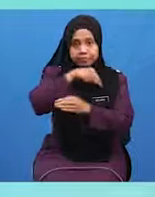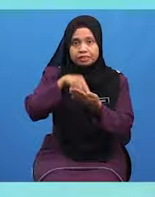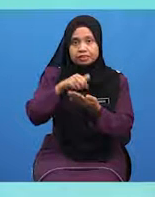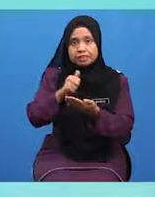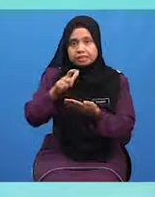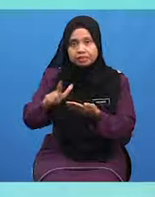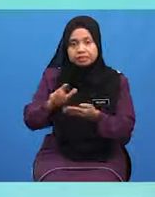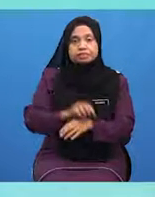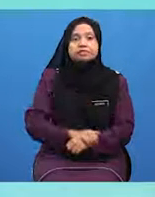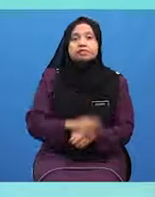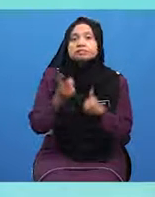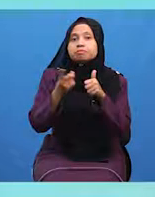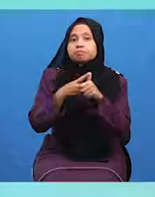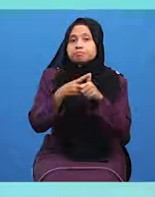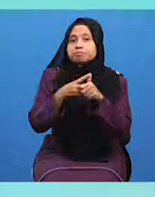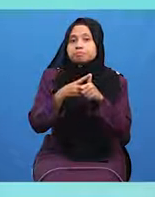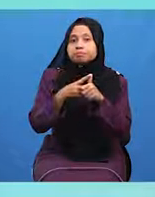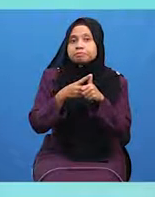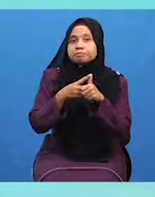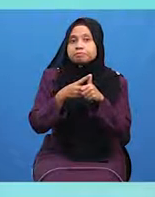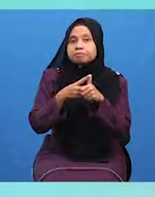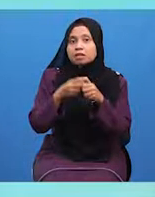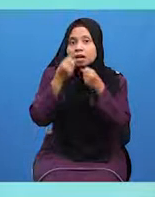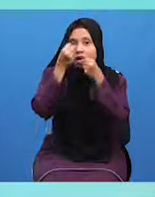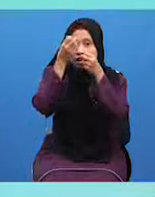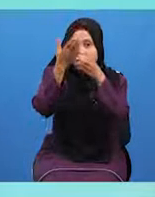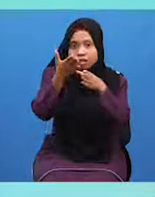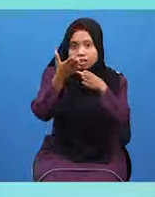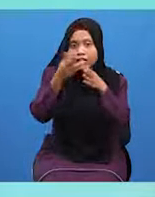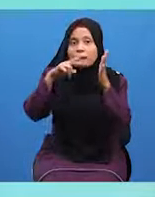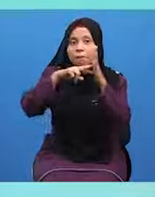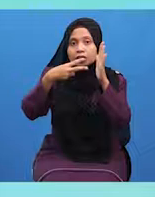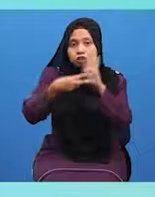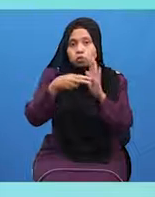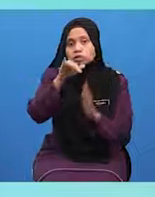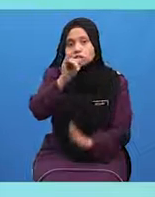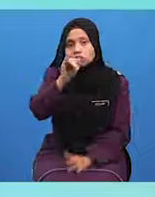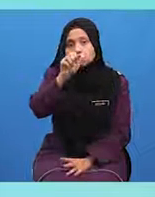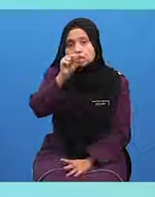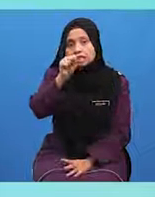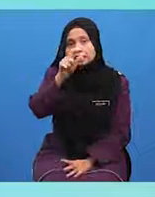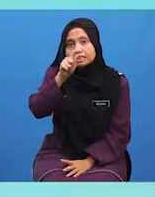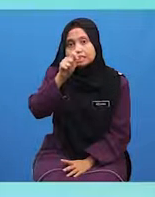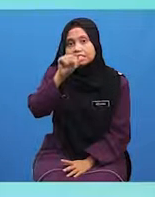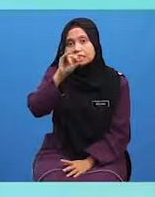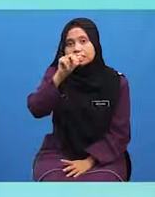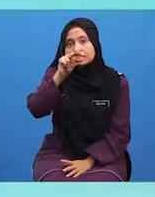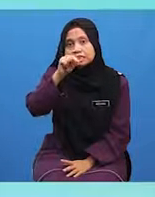ini ialah Pertama, menyatakan maksud istinjak